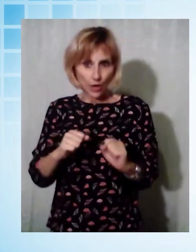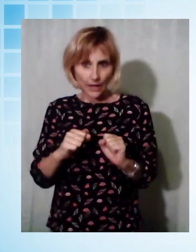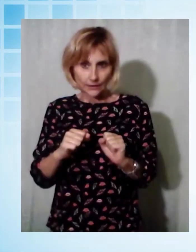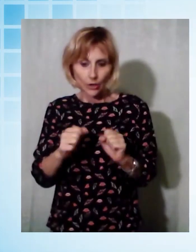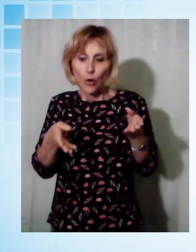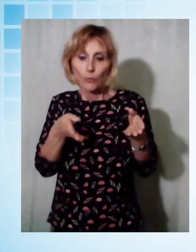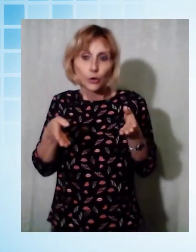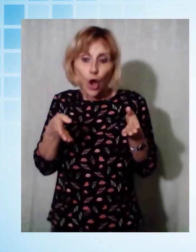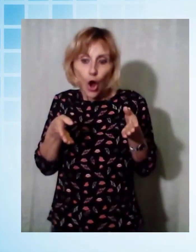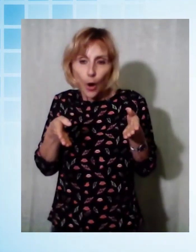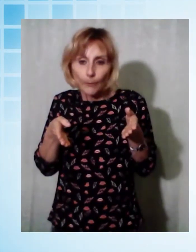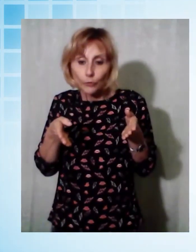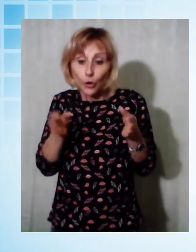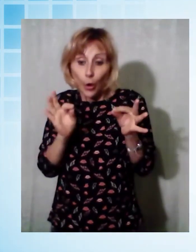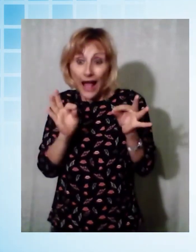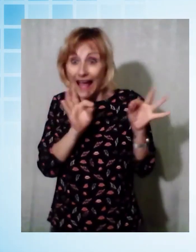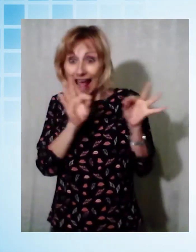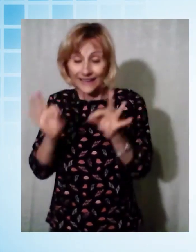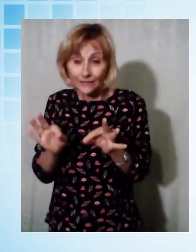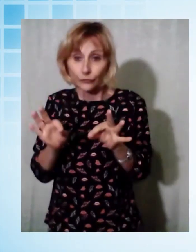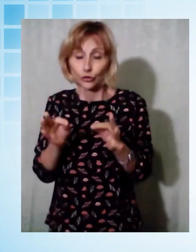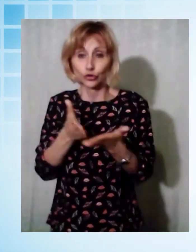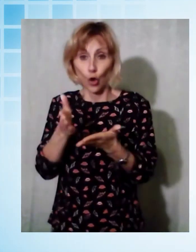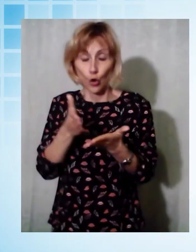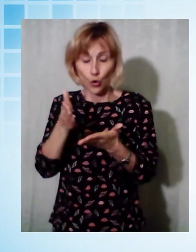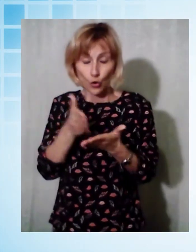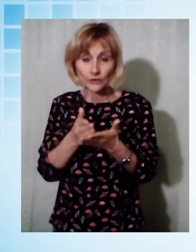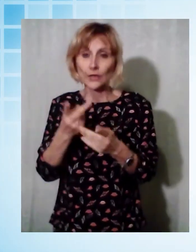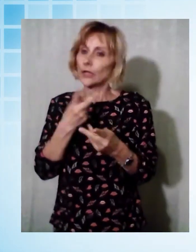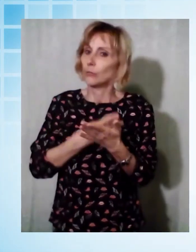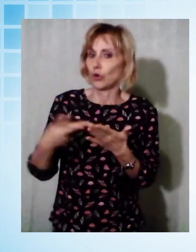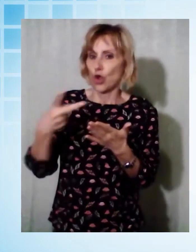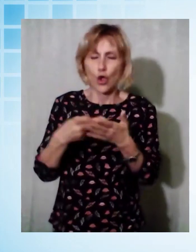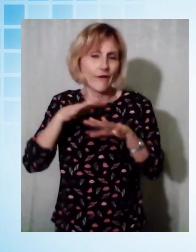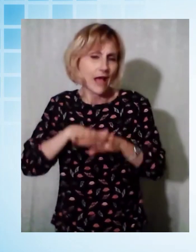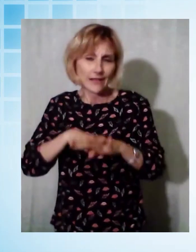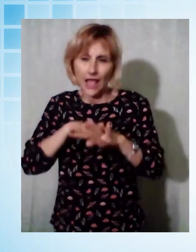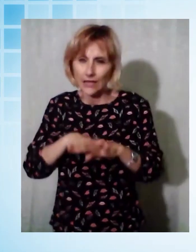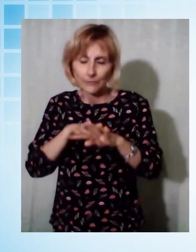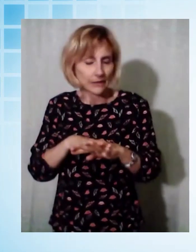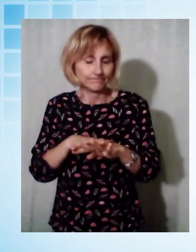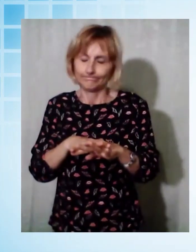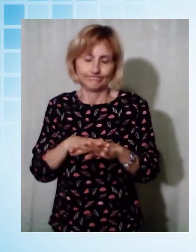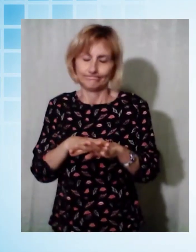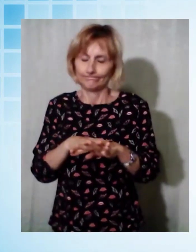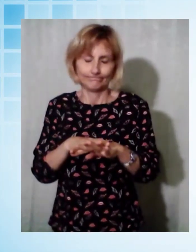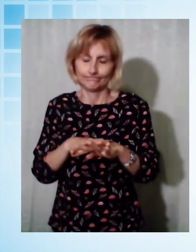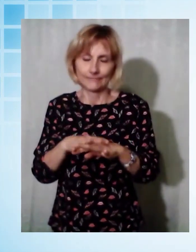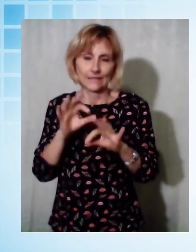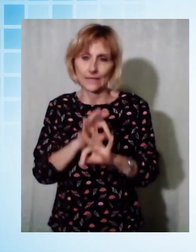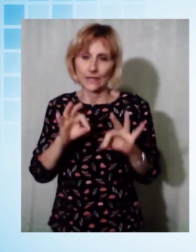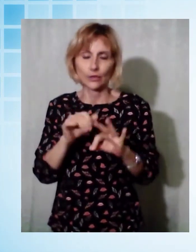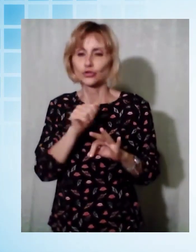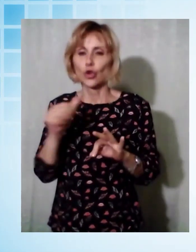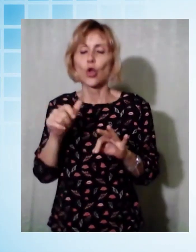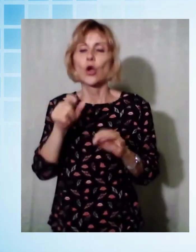sopraggiungendo sul luogo. I tentativi di rianimarlo sono risultati vani e i sanitari hanno dovuto constatare l'avvenuto